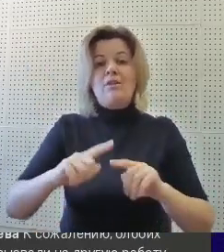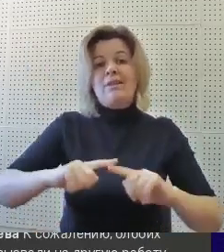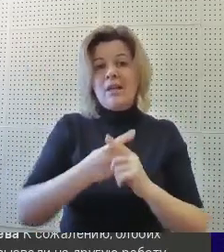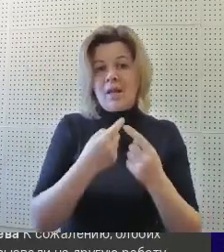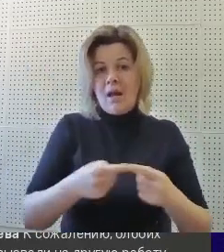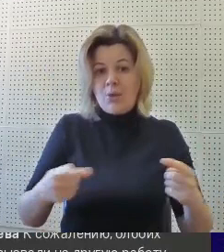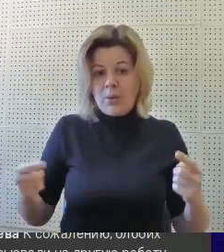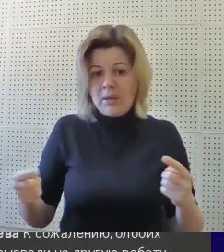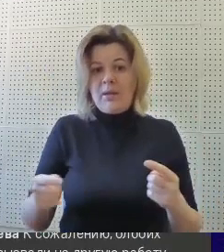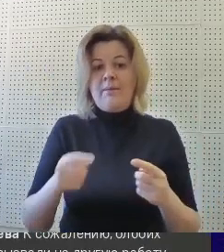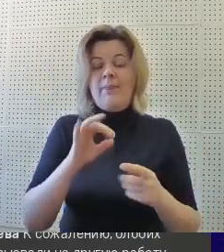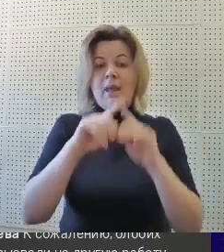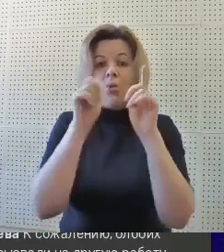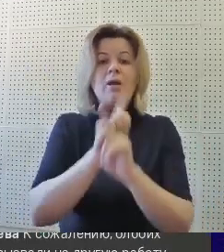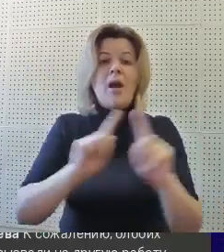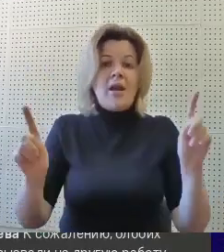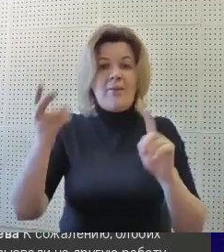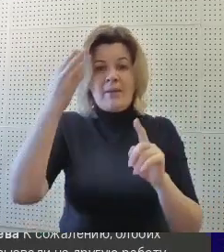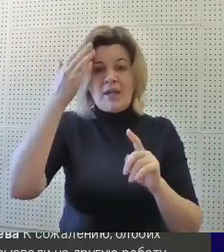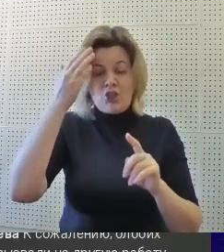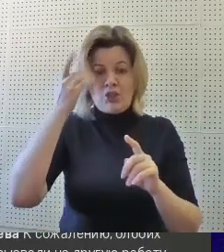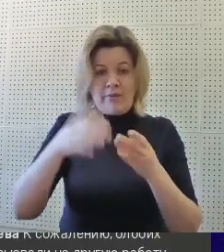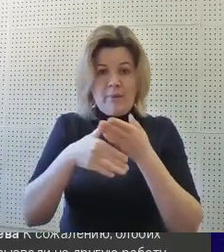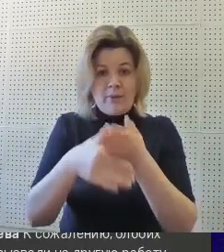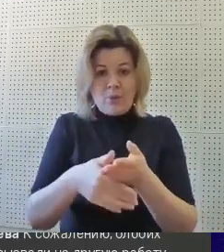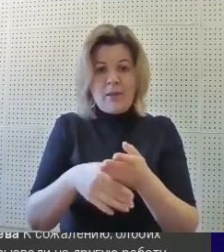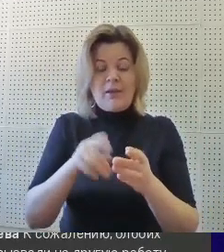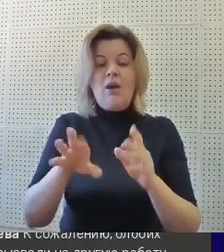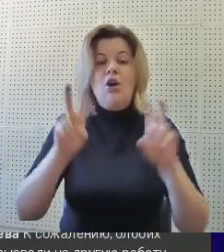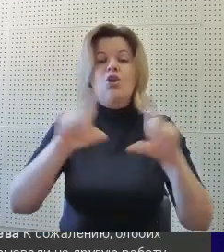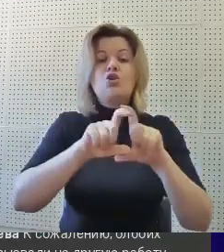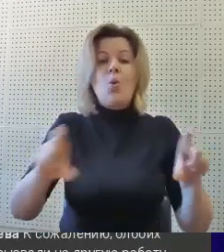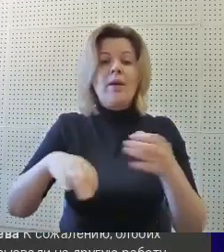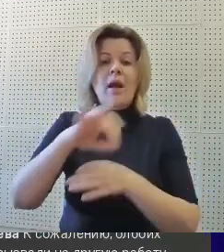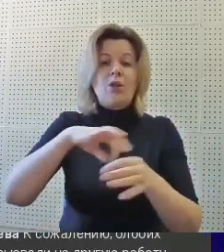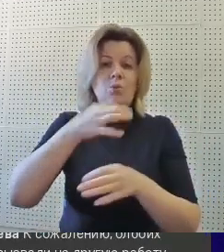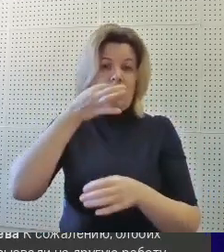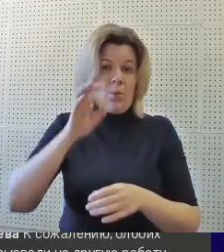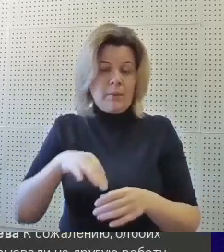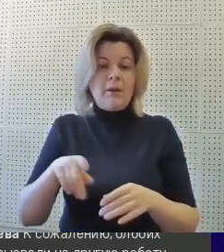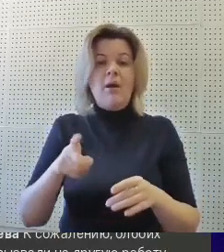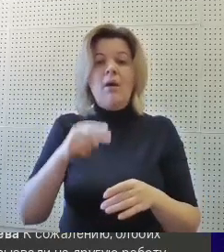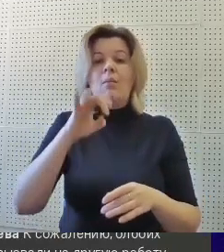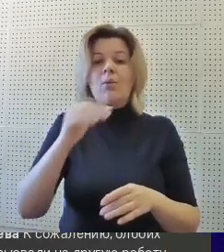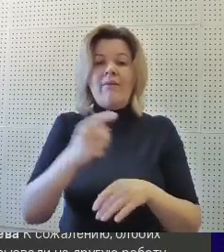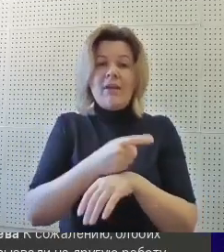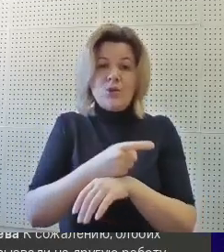посредством технологии эдютеймент и уникального методического инструмента школьный конструктор опыта.